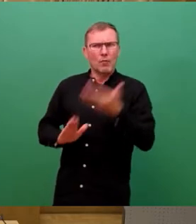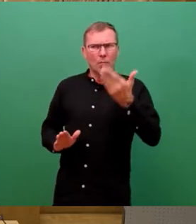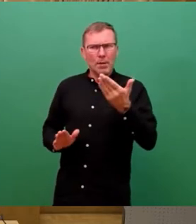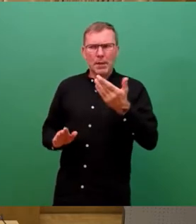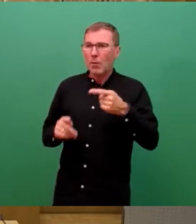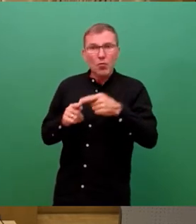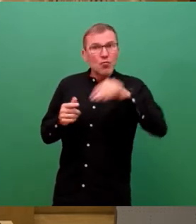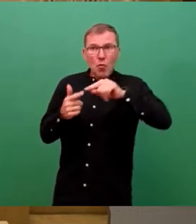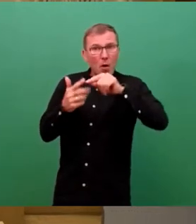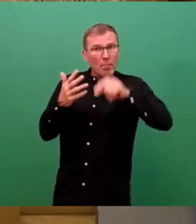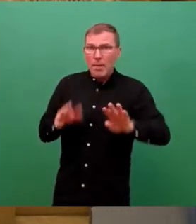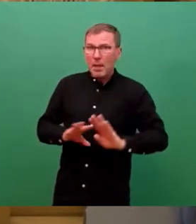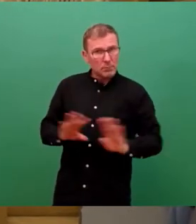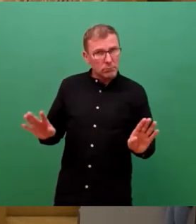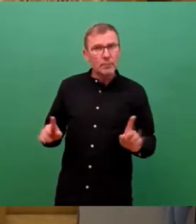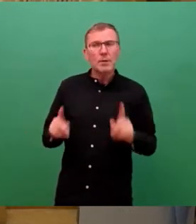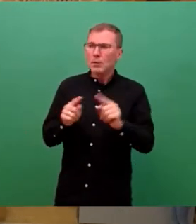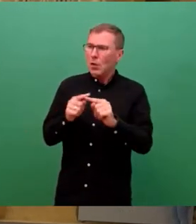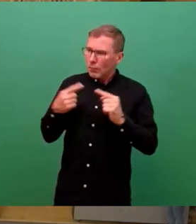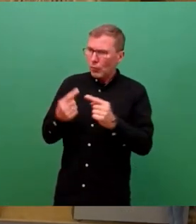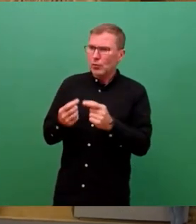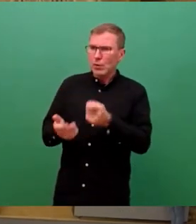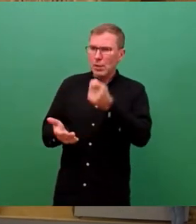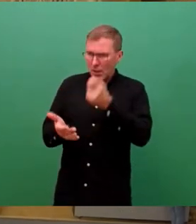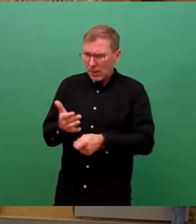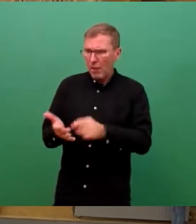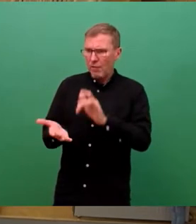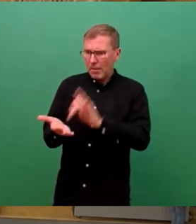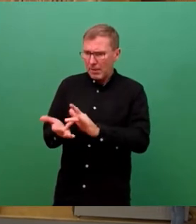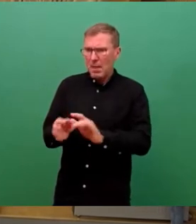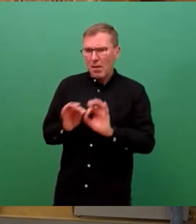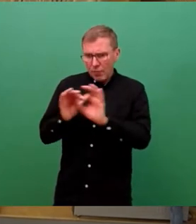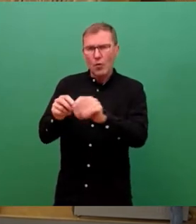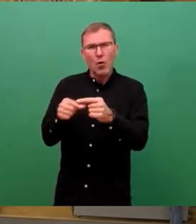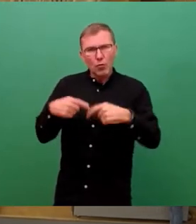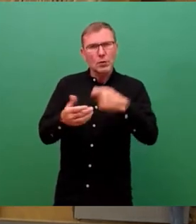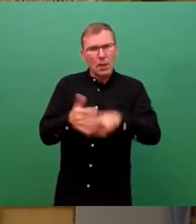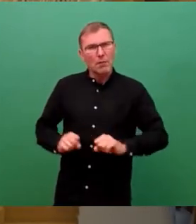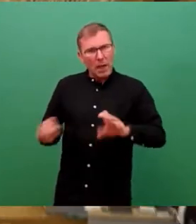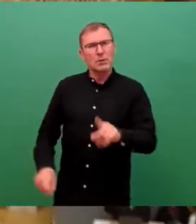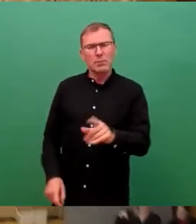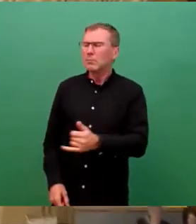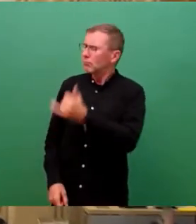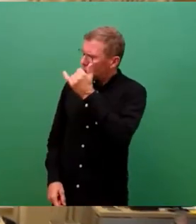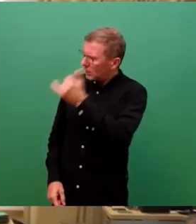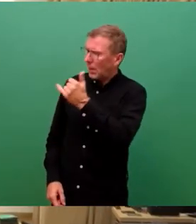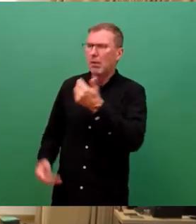darüber hinaus die für die Grundstücke bereitgestellten Mittel auch ausschließlich dafür ausgegeben wurden. Genau. Gut.